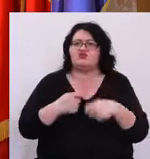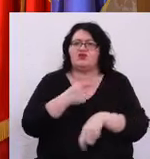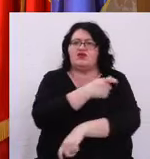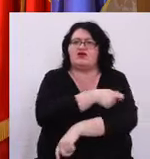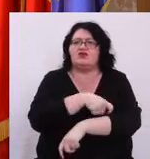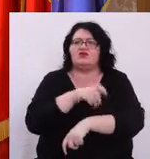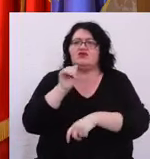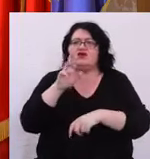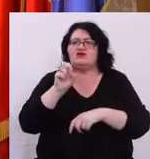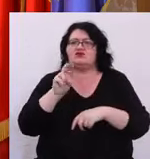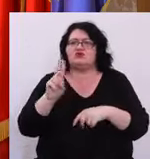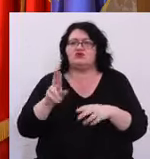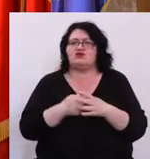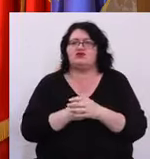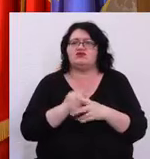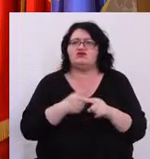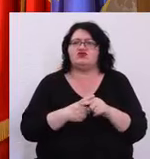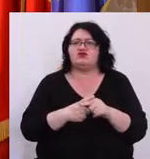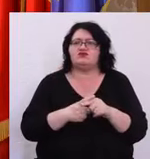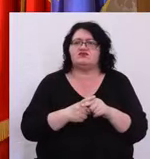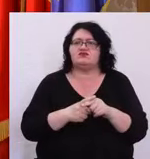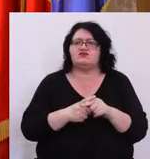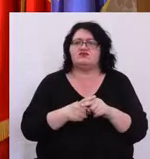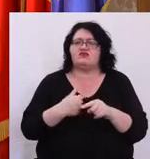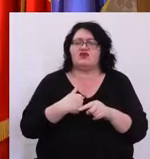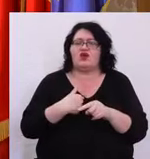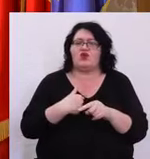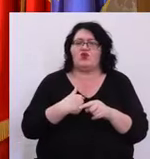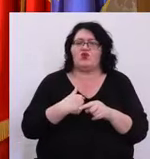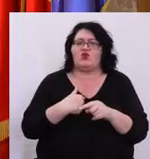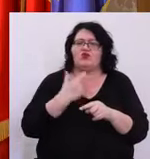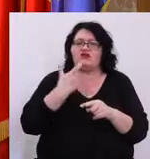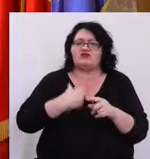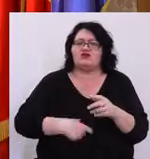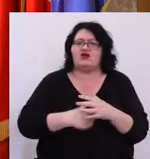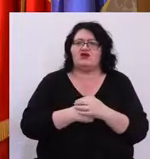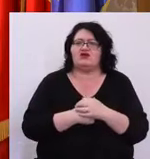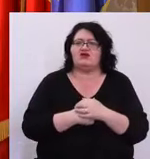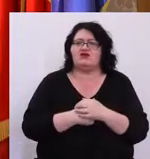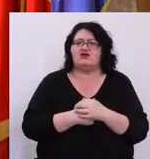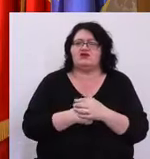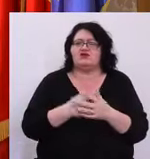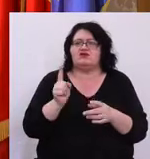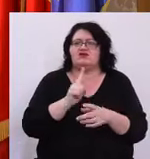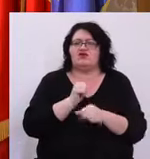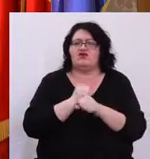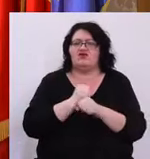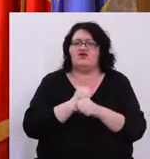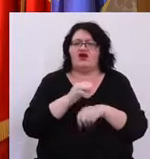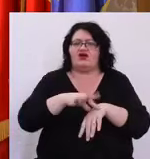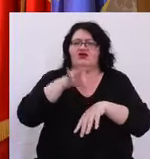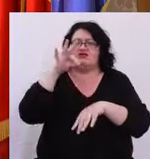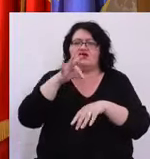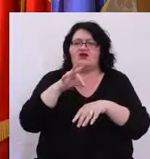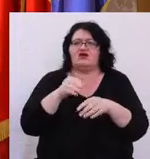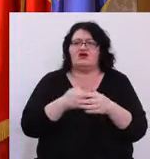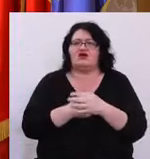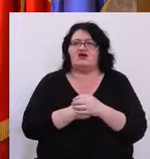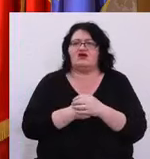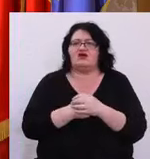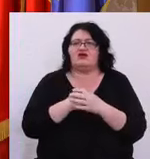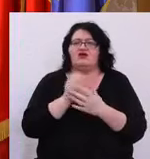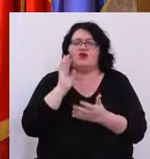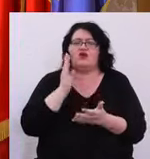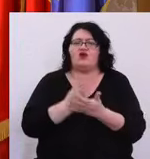concilier Iliescu Și eu personal nu voi iniția un HCL Dar